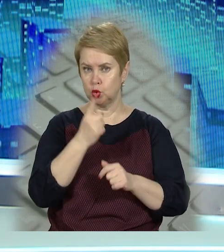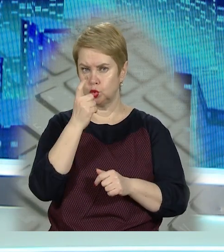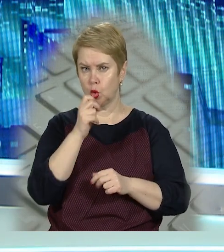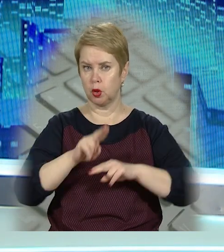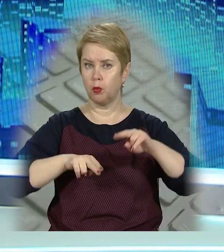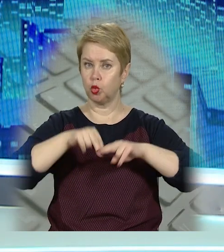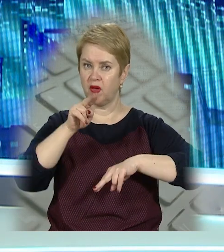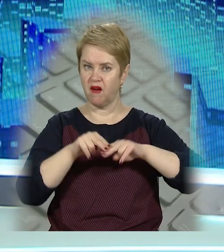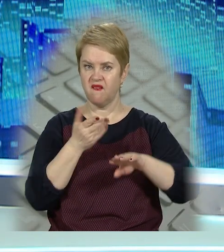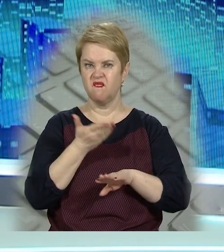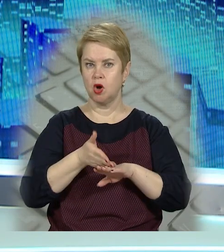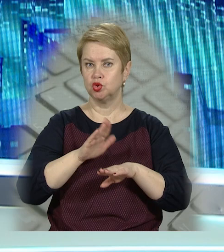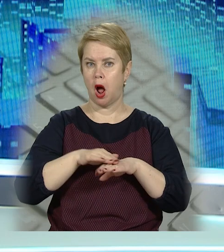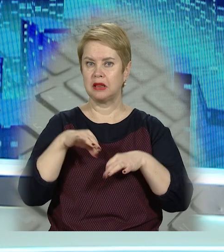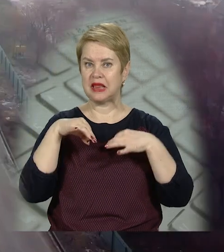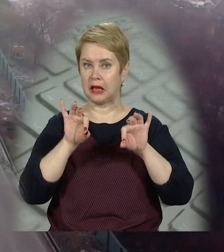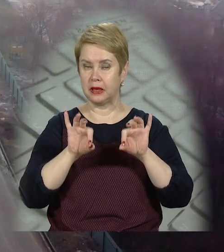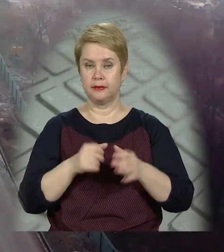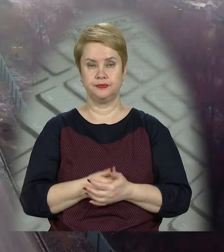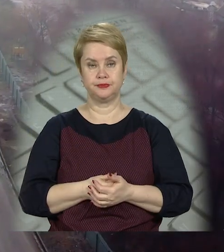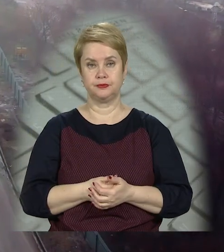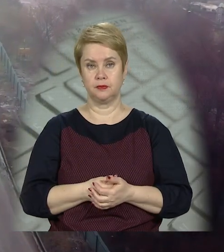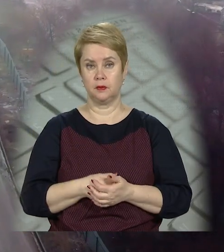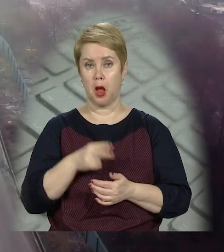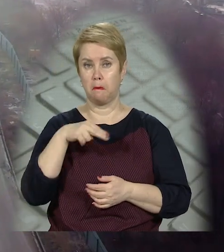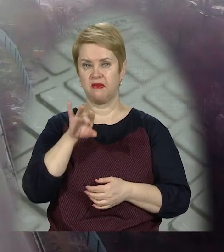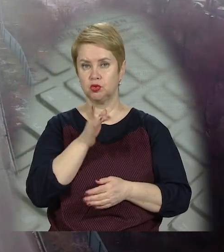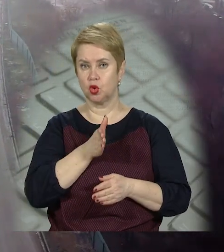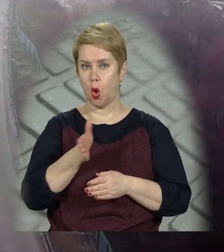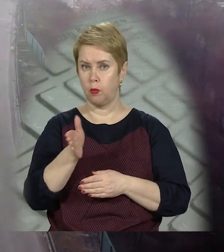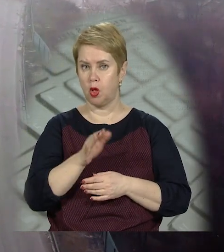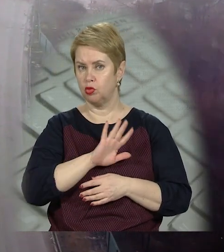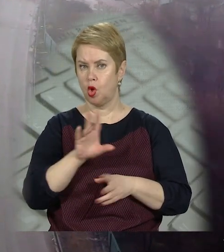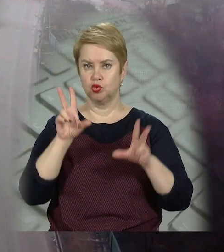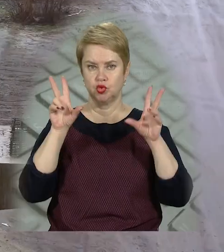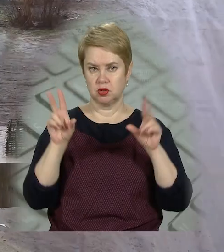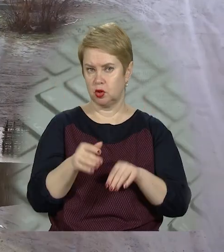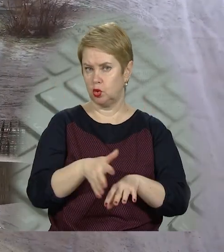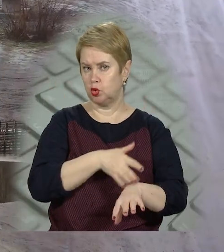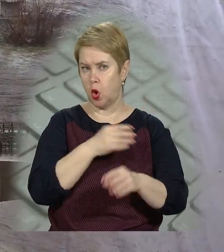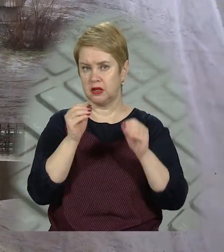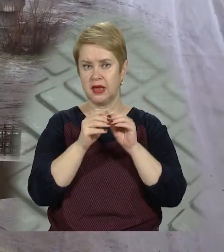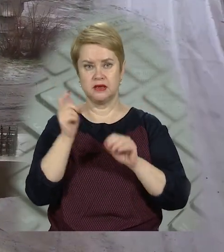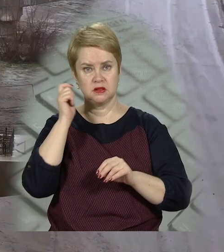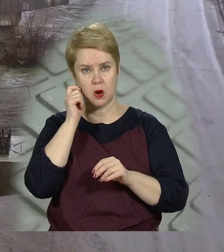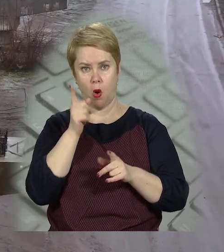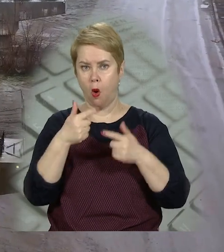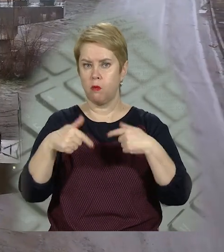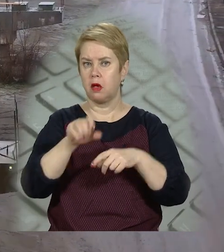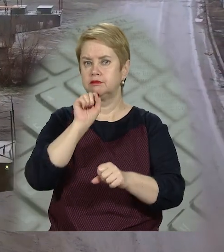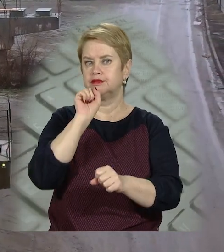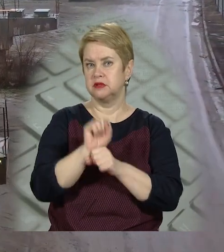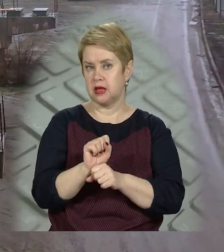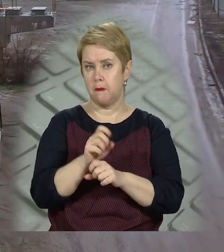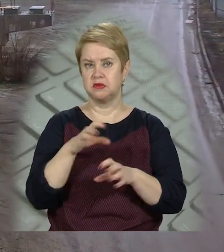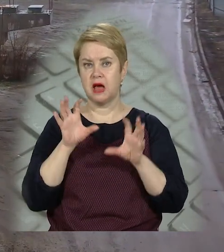сотні будівельників та важка техніка. Північному обходу довгий час нещастило. Майже 10 років об'єкт простояв